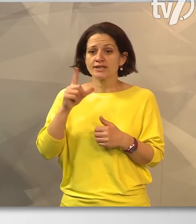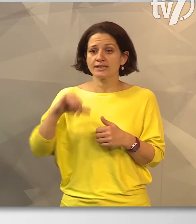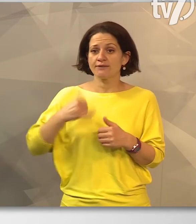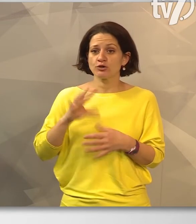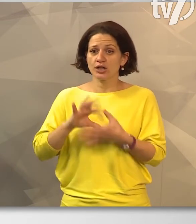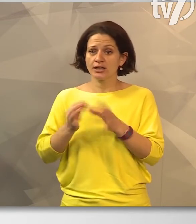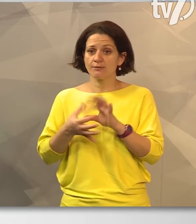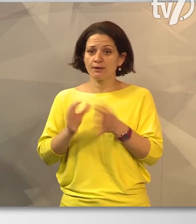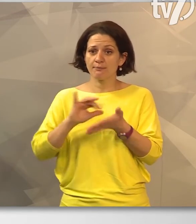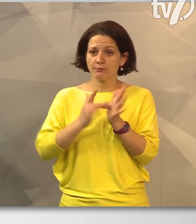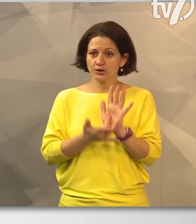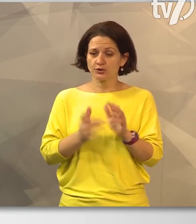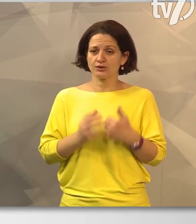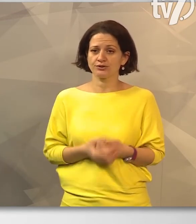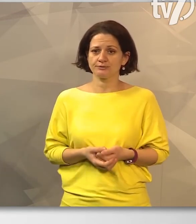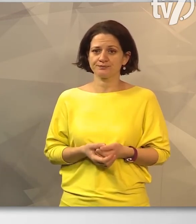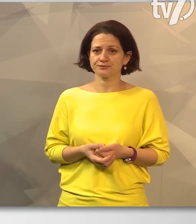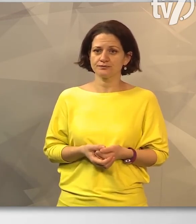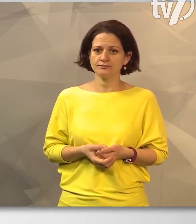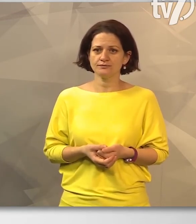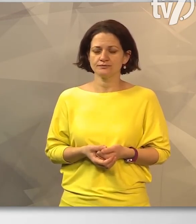Ifjúsági Olimpián is bemutatkozott.